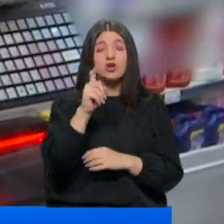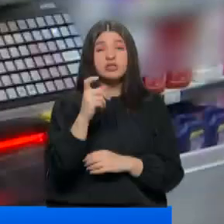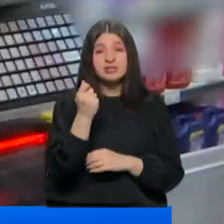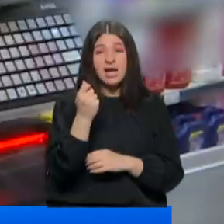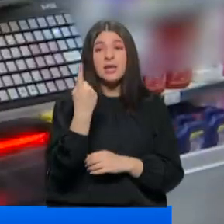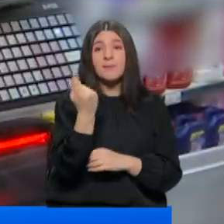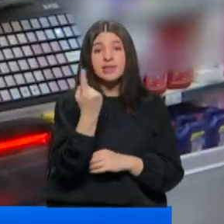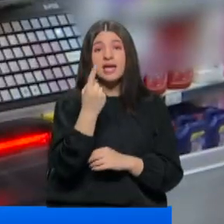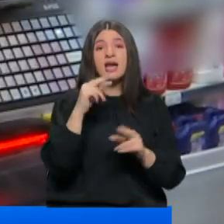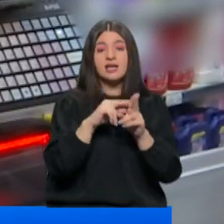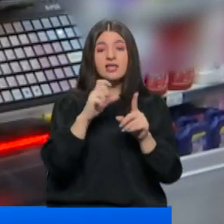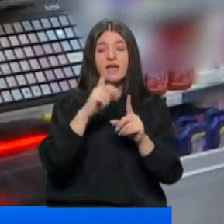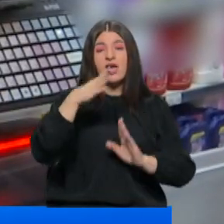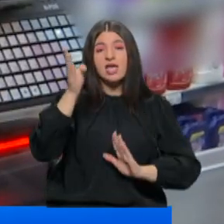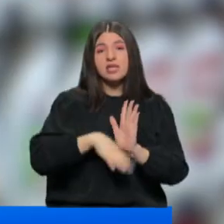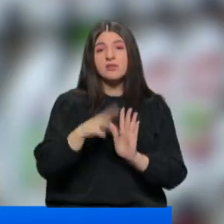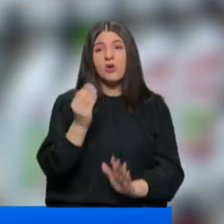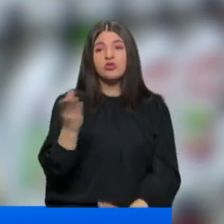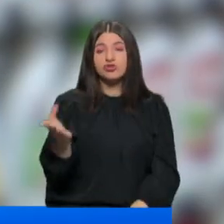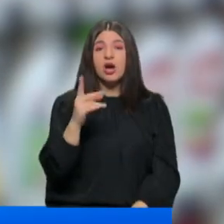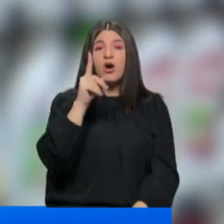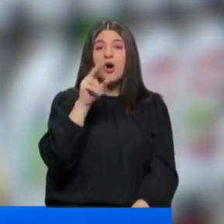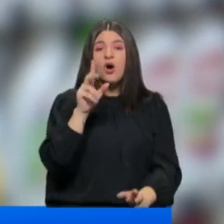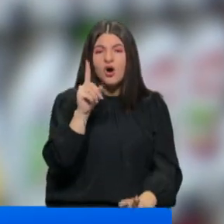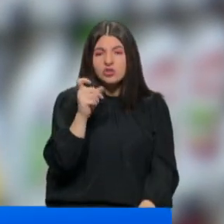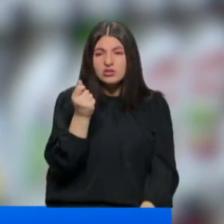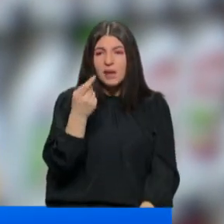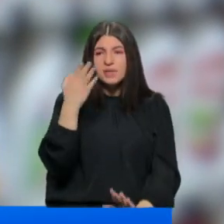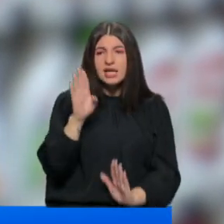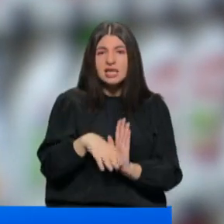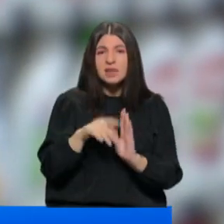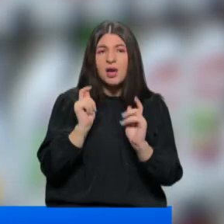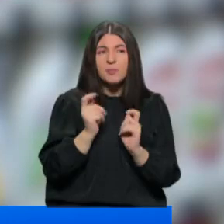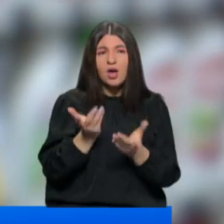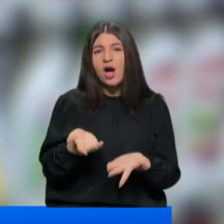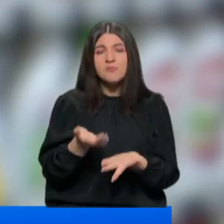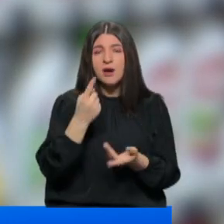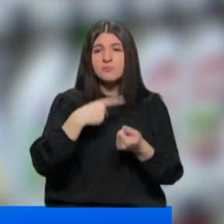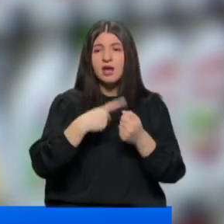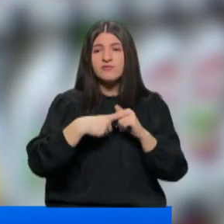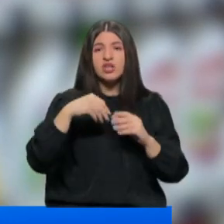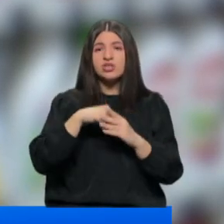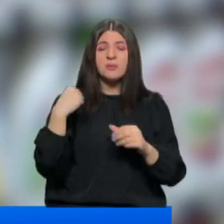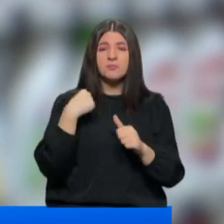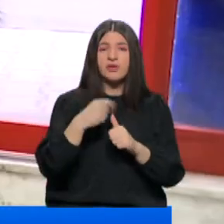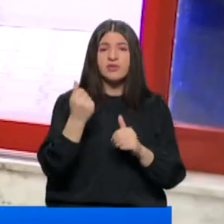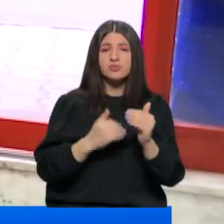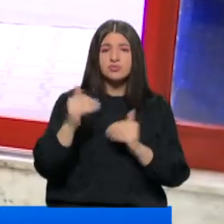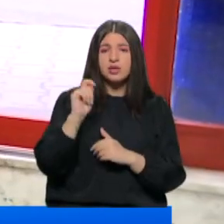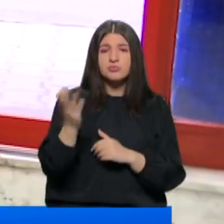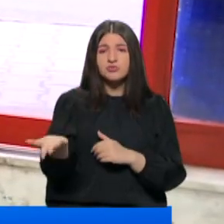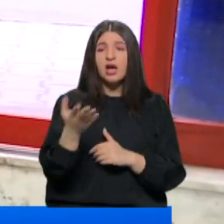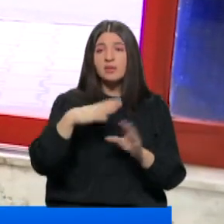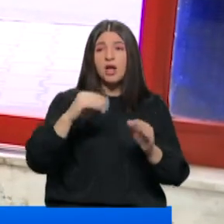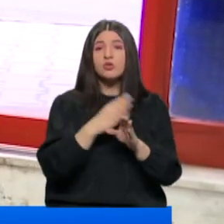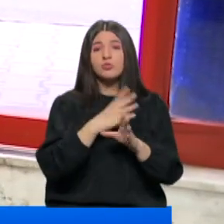liralık bir KDV indirimi olacak. 19 liralık bir indirim yapılıyor ama bir hafta içinde tekrar fiyatlar yükselir. Tabii ki